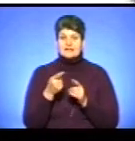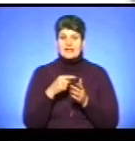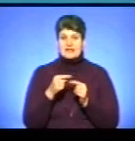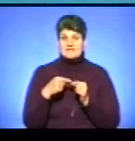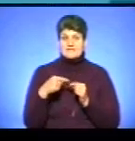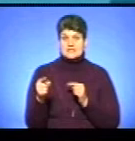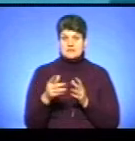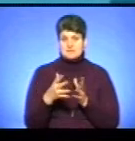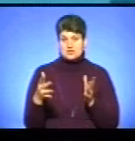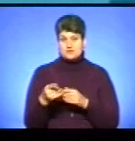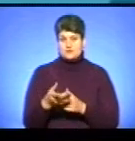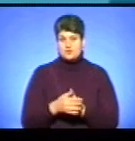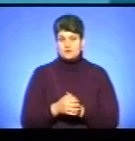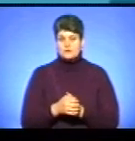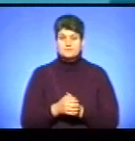більше, ніж в території.